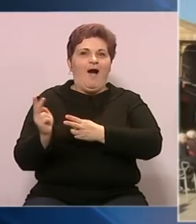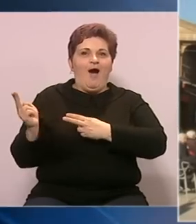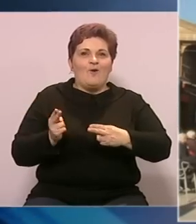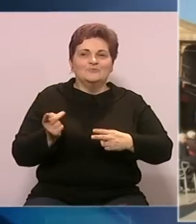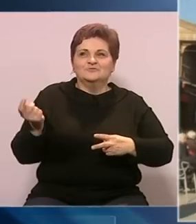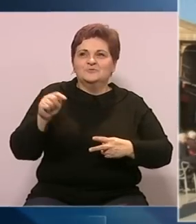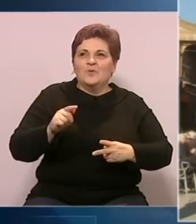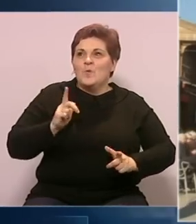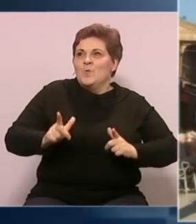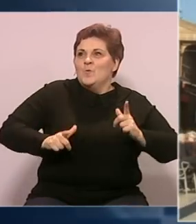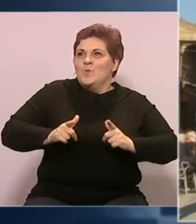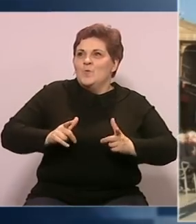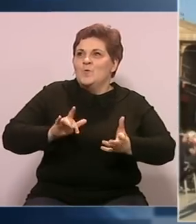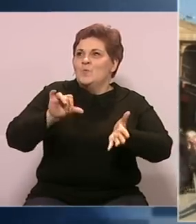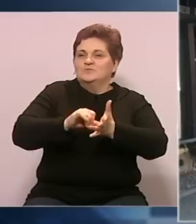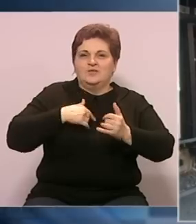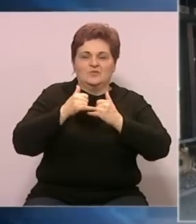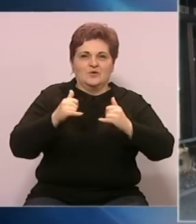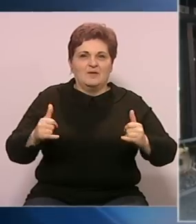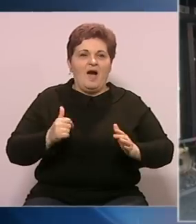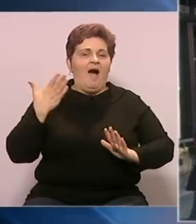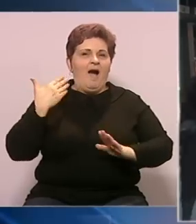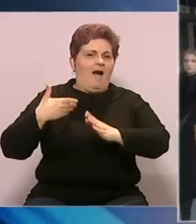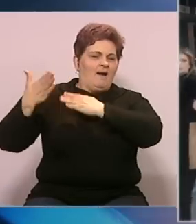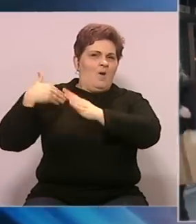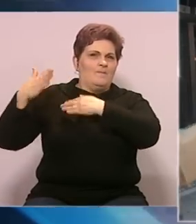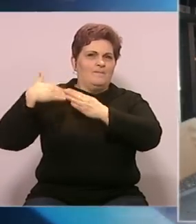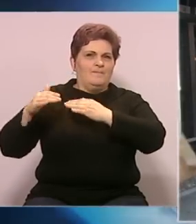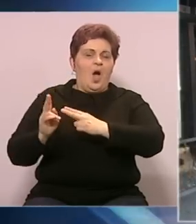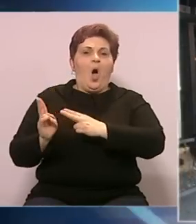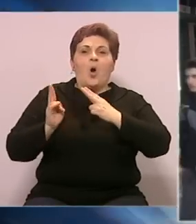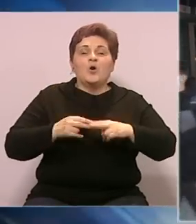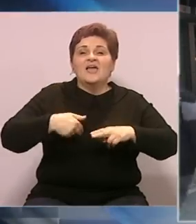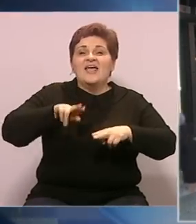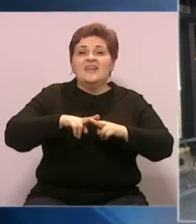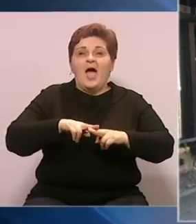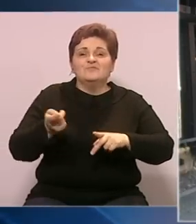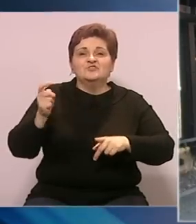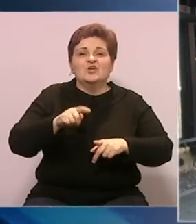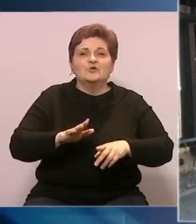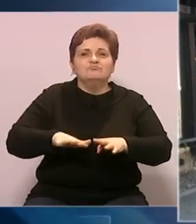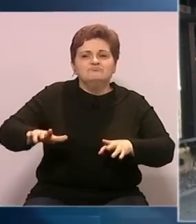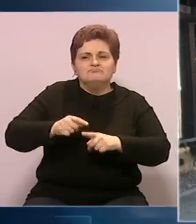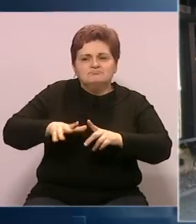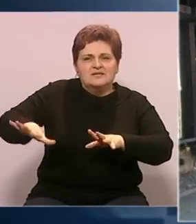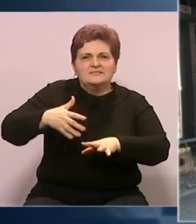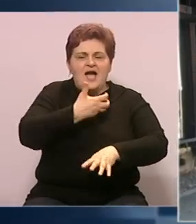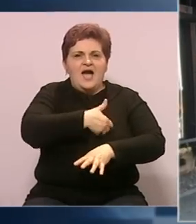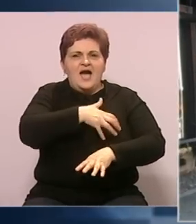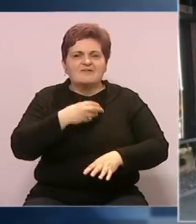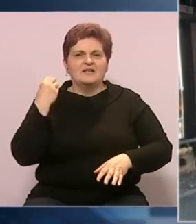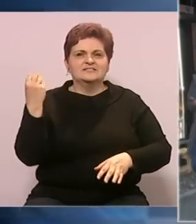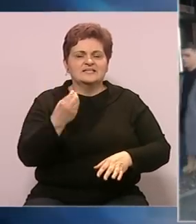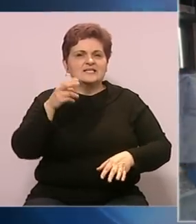uživaju u centru naše grada. Kao i godinama ranije, gosti najviše dolaze iz zemalja regije, Hrvatske,